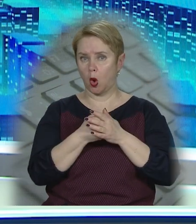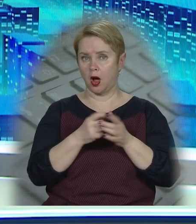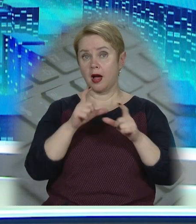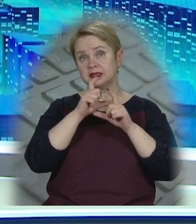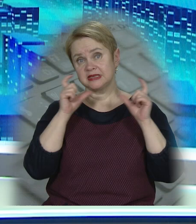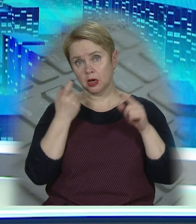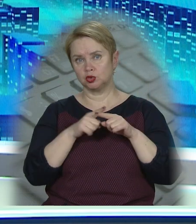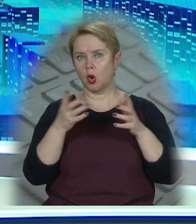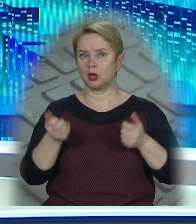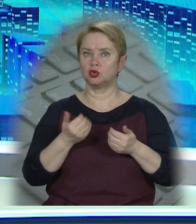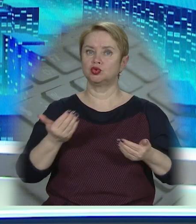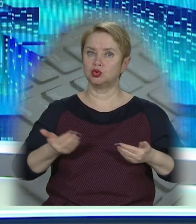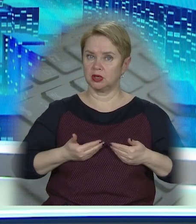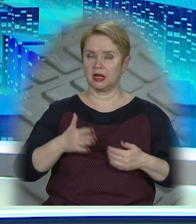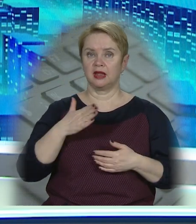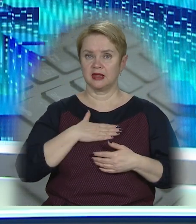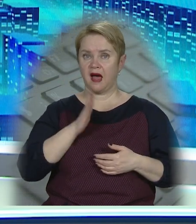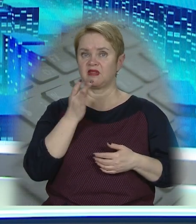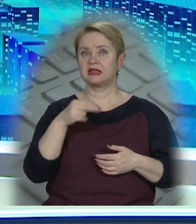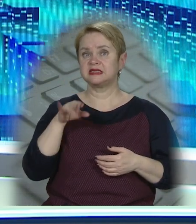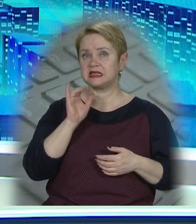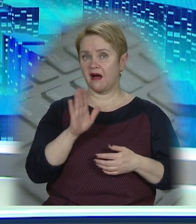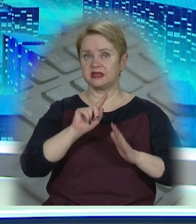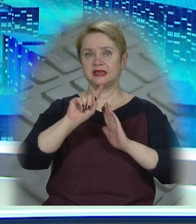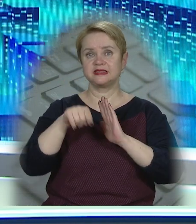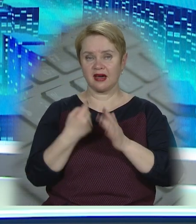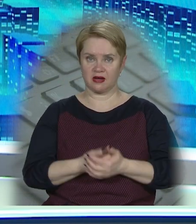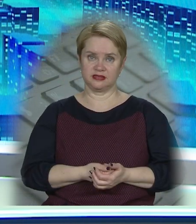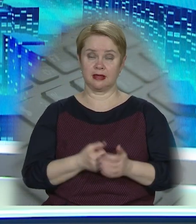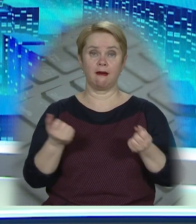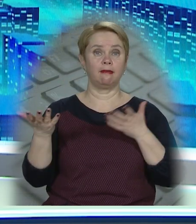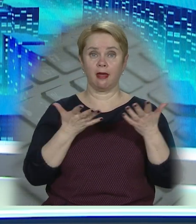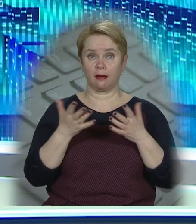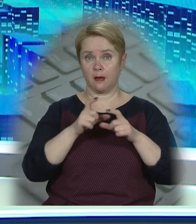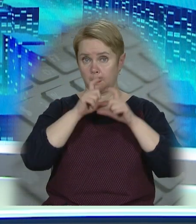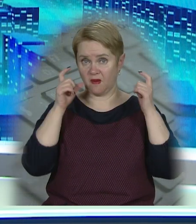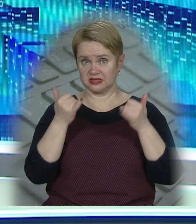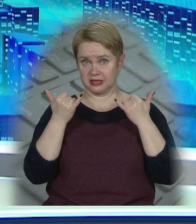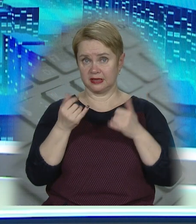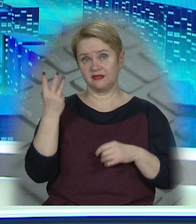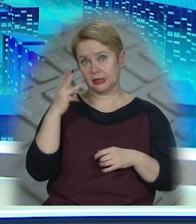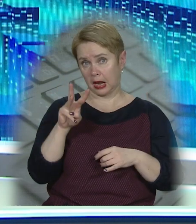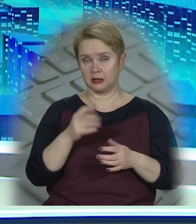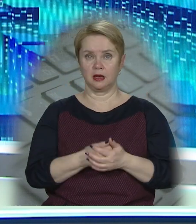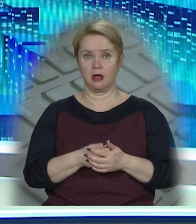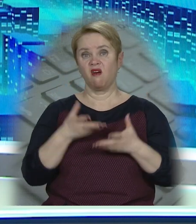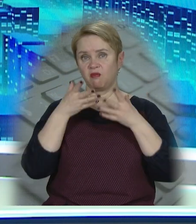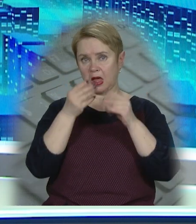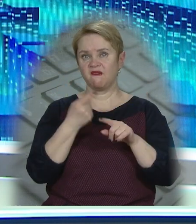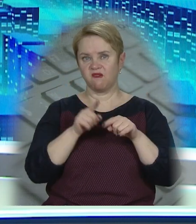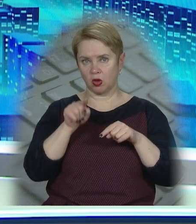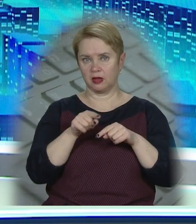аксесуара, що рятує життя? Наш Владислав Авдієнко дізнавався, які пов'язки нині в тренді та чи